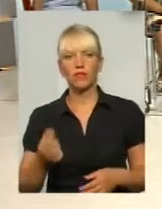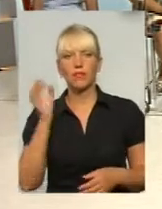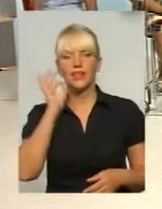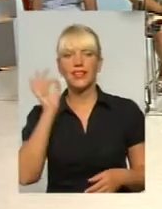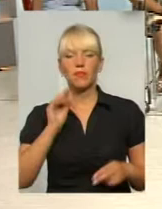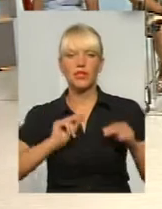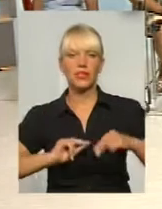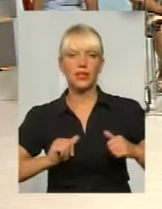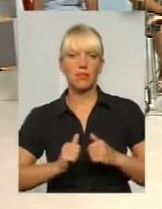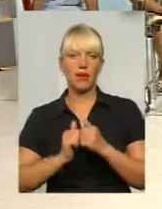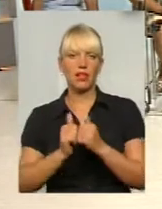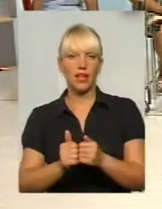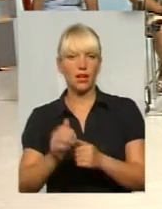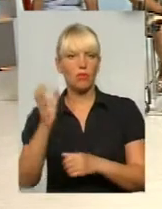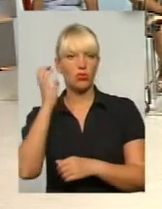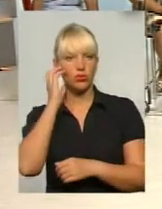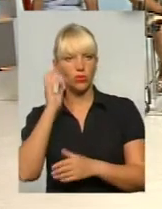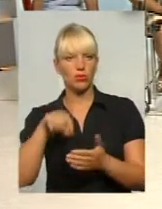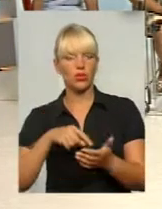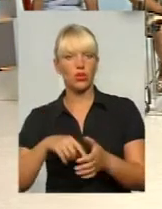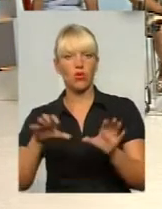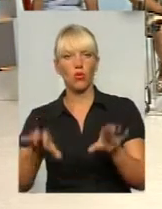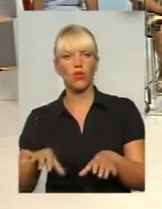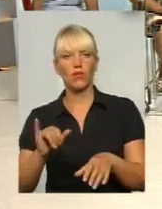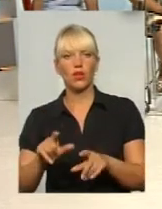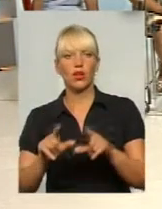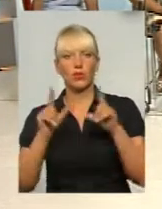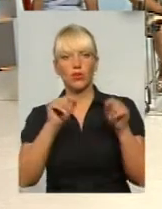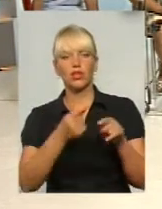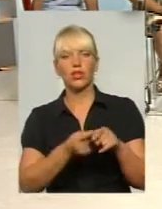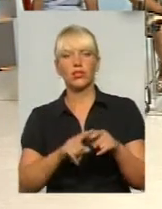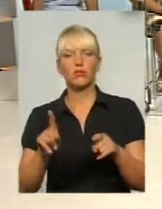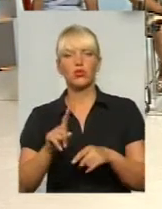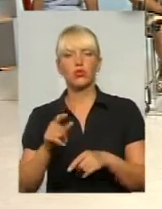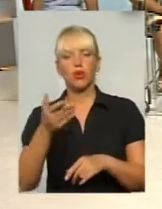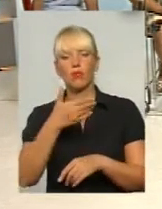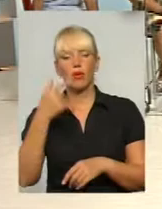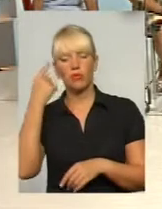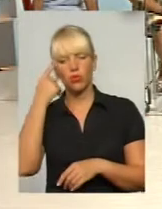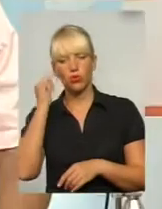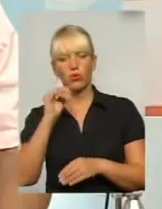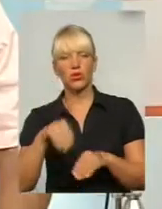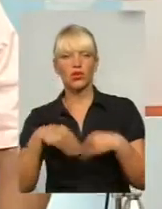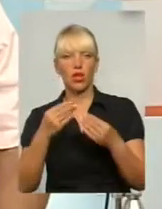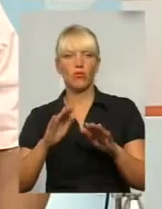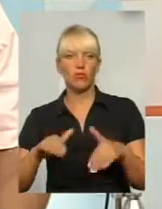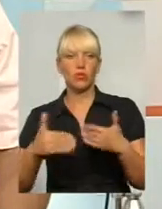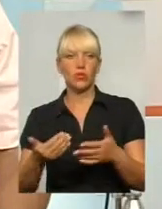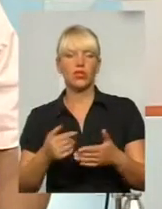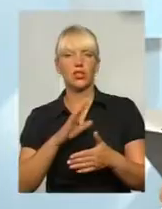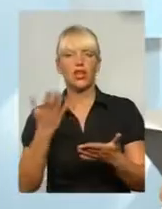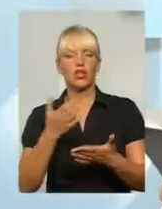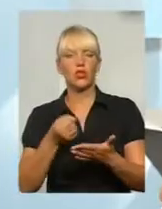партнери послухали міського голову, і поїхали з тим, що ми подумаємо і надамо пропозиції. Але я